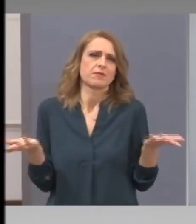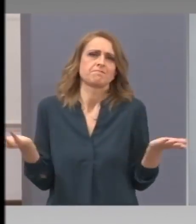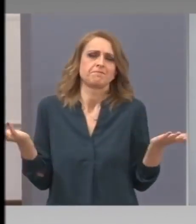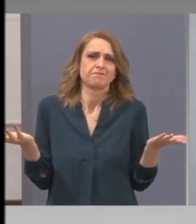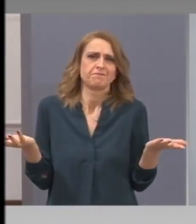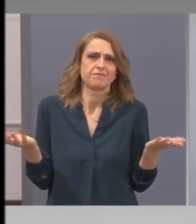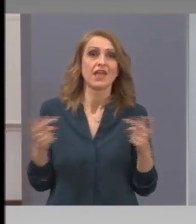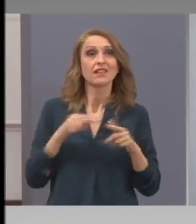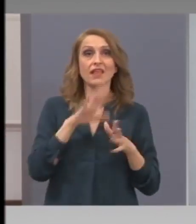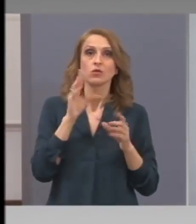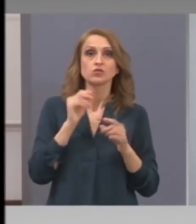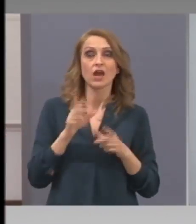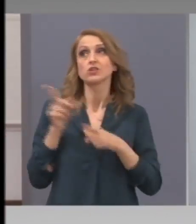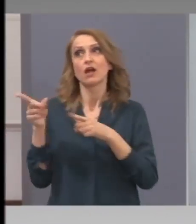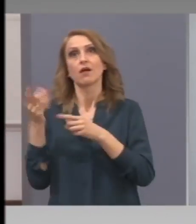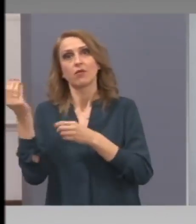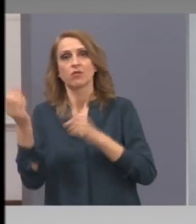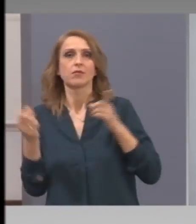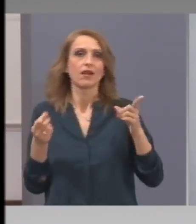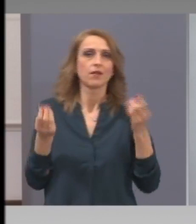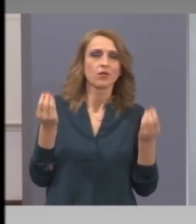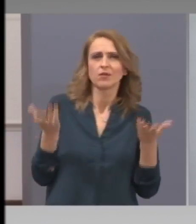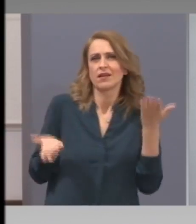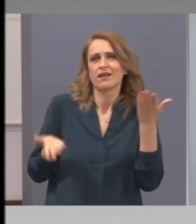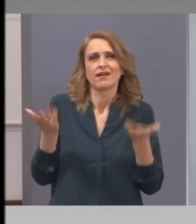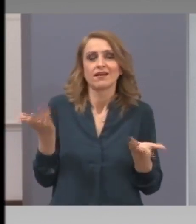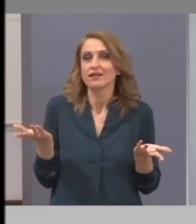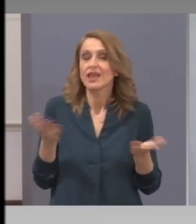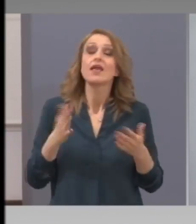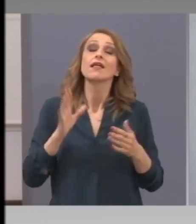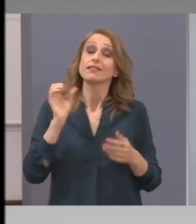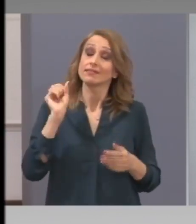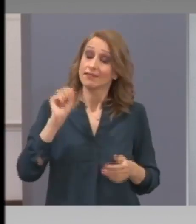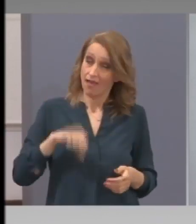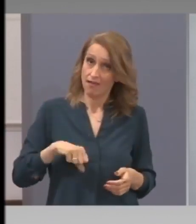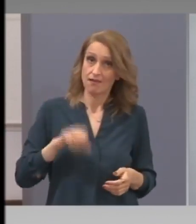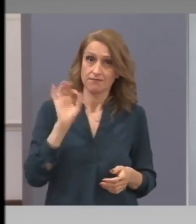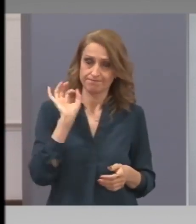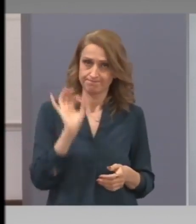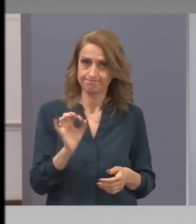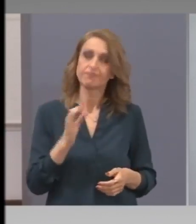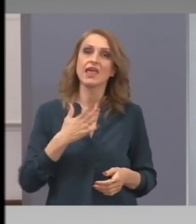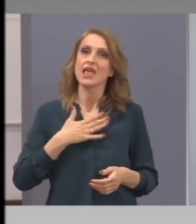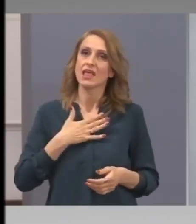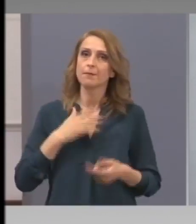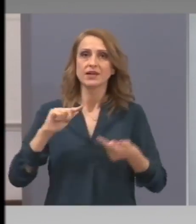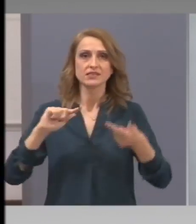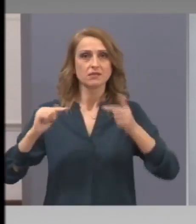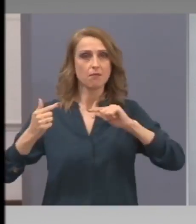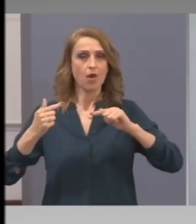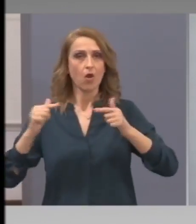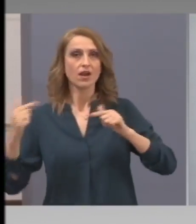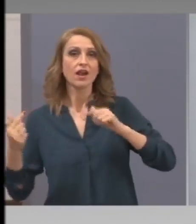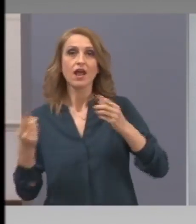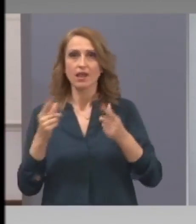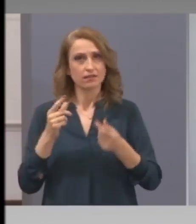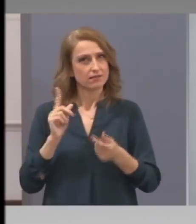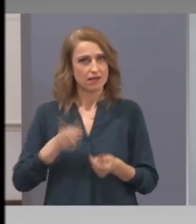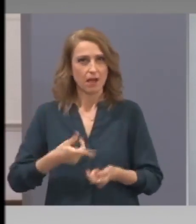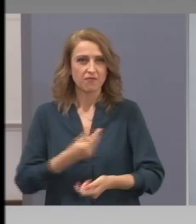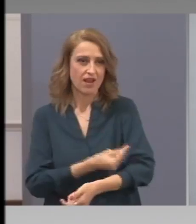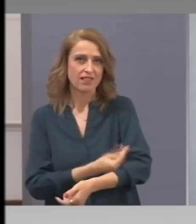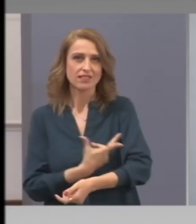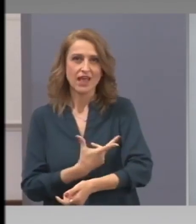коментатори, ще гледате какво ще стане. Да, има спор по тестовете, а нека ги водиме тук. Нека след това